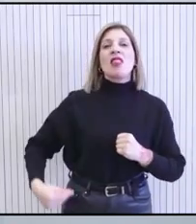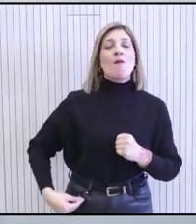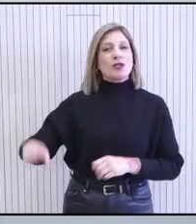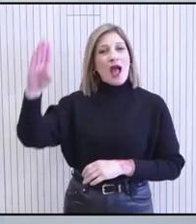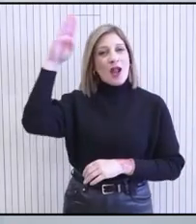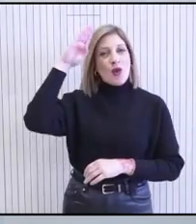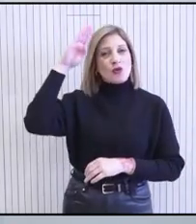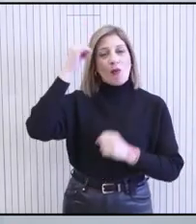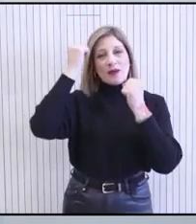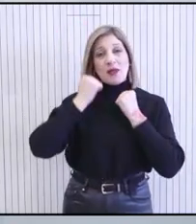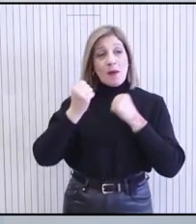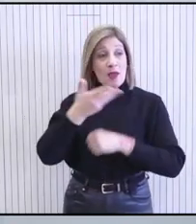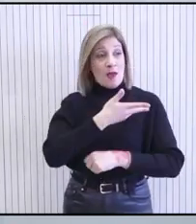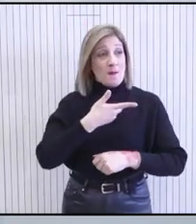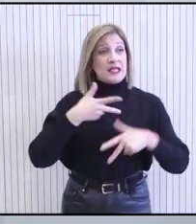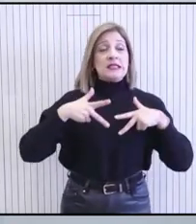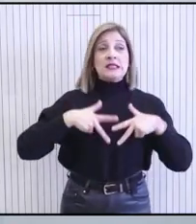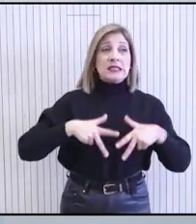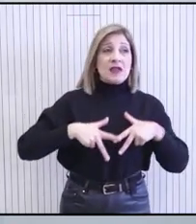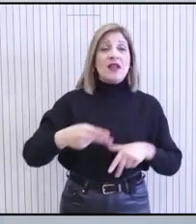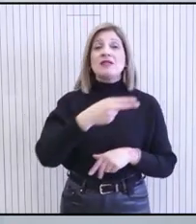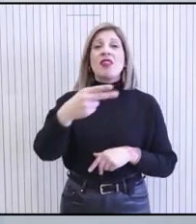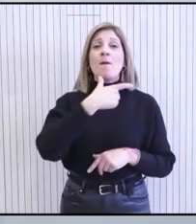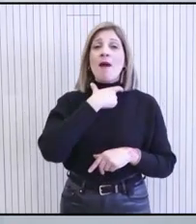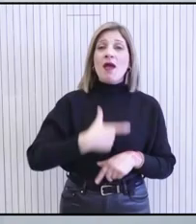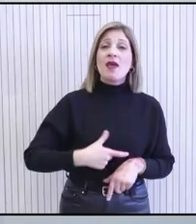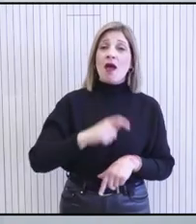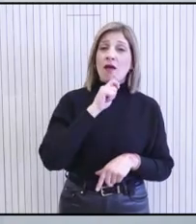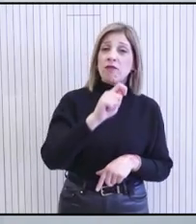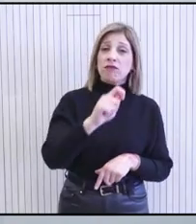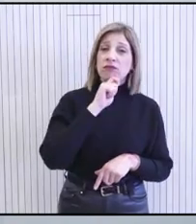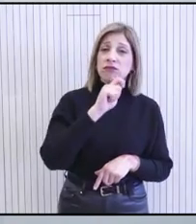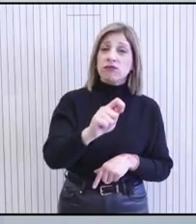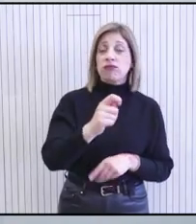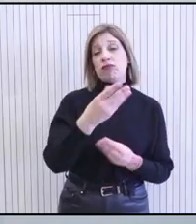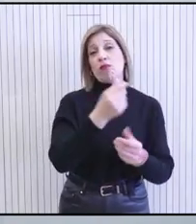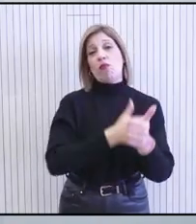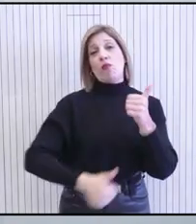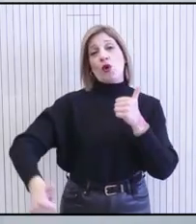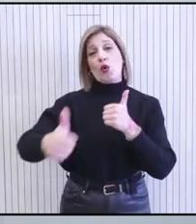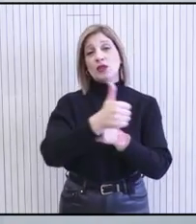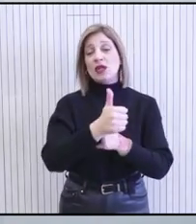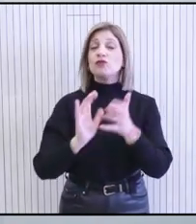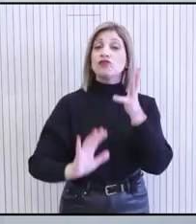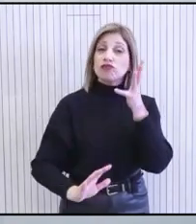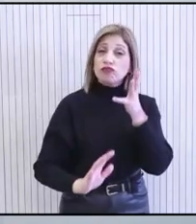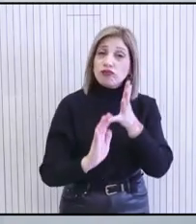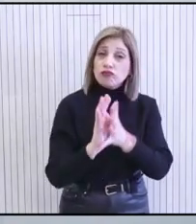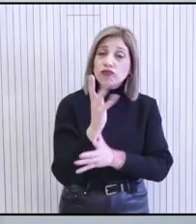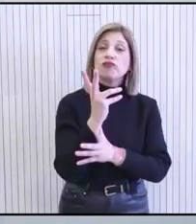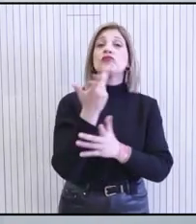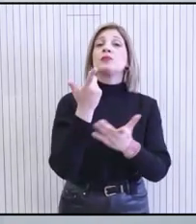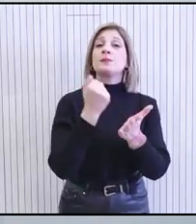τα οποία ως κυβέρνηση, ιδιαίτερα στον τομέα της υγείας, έχουμε θέσει ως ύψηστη προτεραιότητα την αναβάθμιση, τον